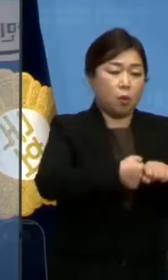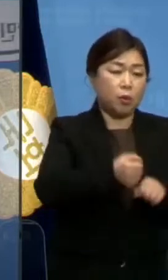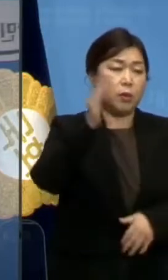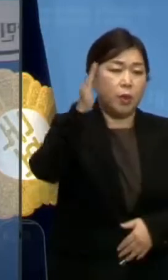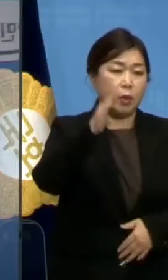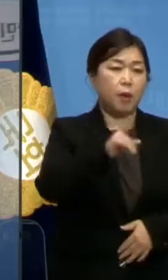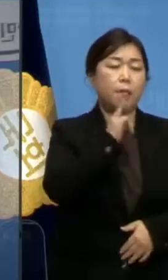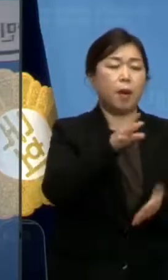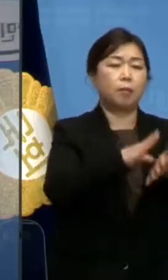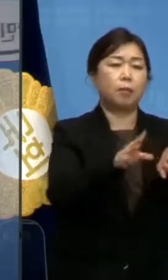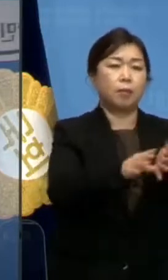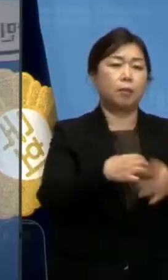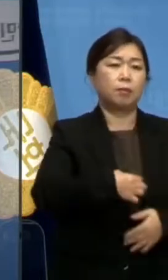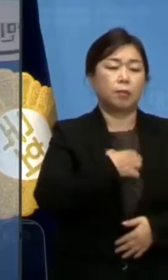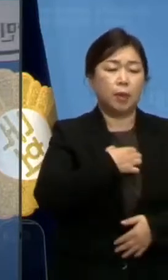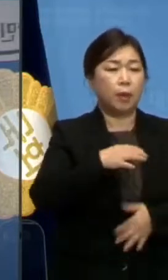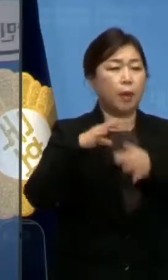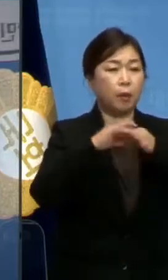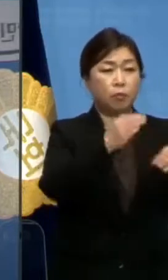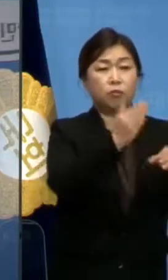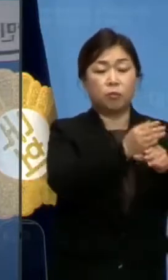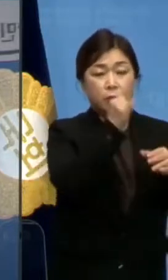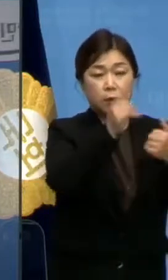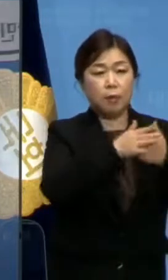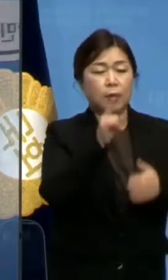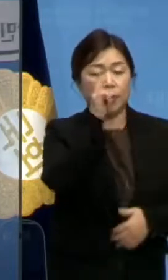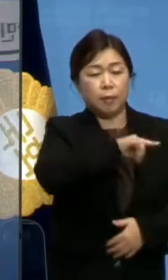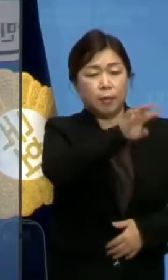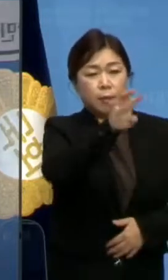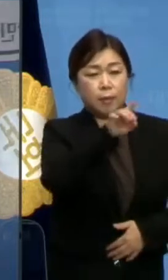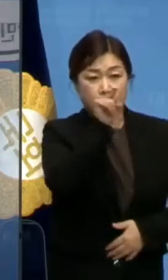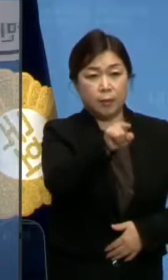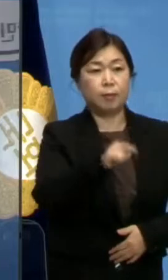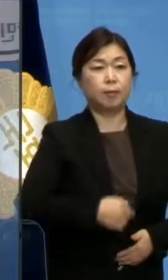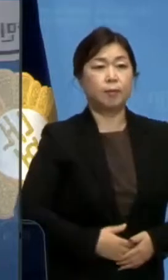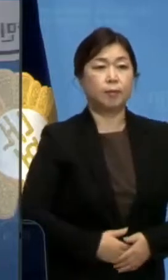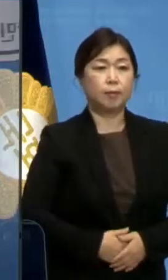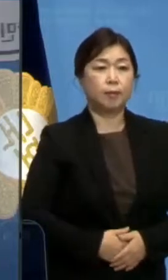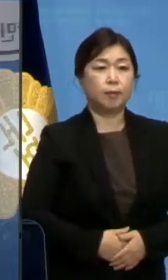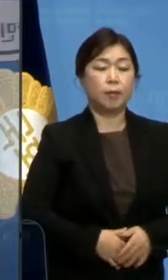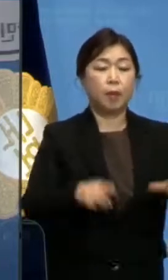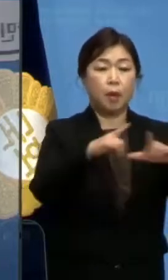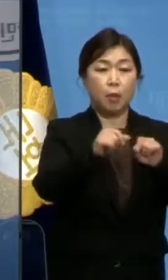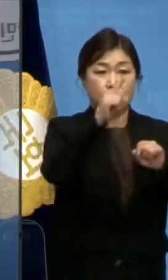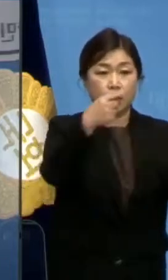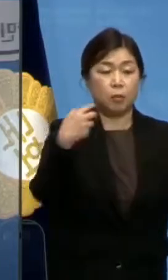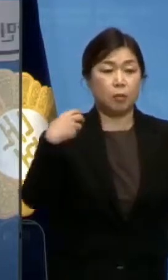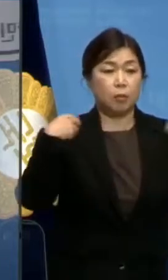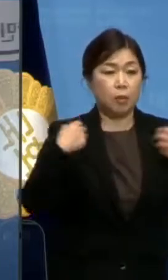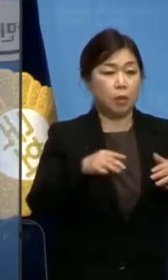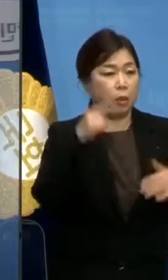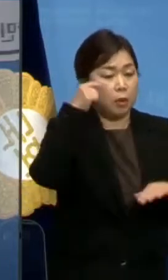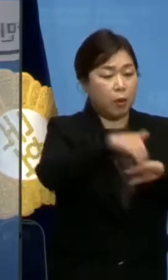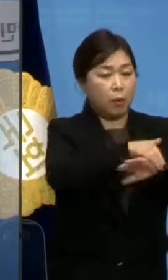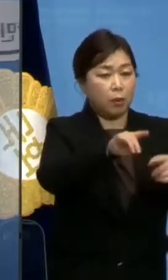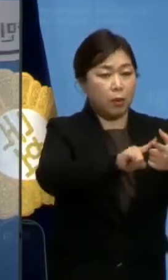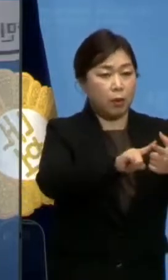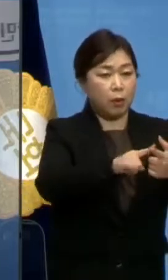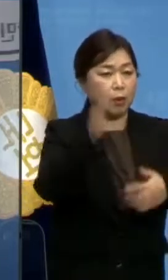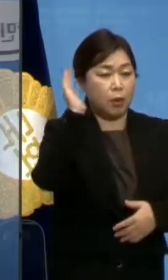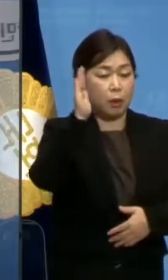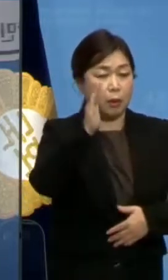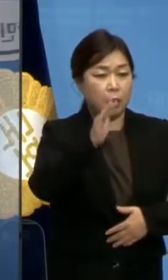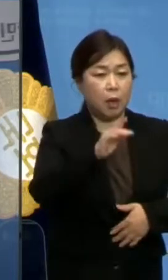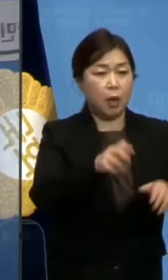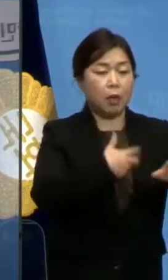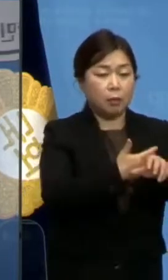망언이 반복되고 있다는 점은 악의적이까지 합니다. 일본 정부의 의도적인 두발이 한두